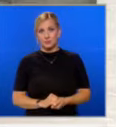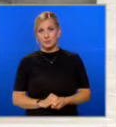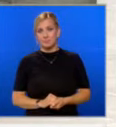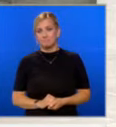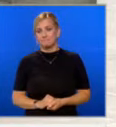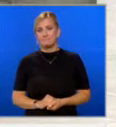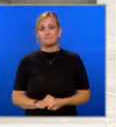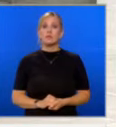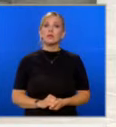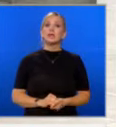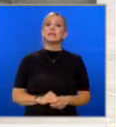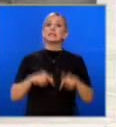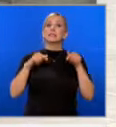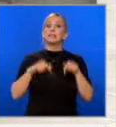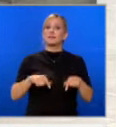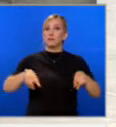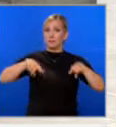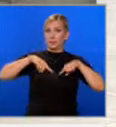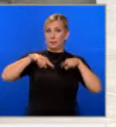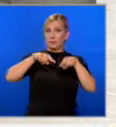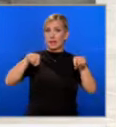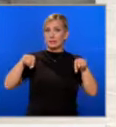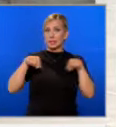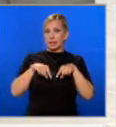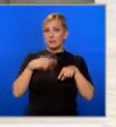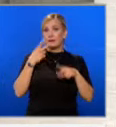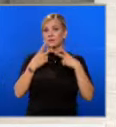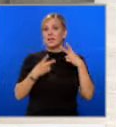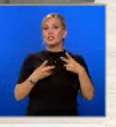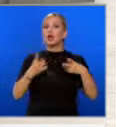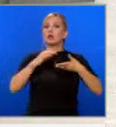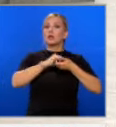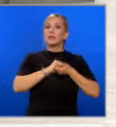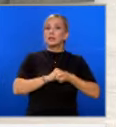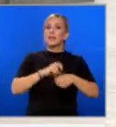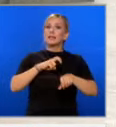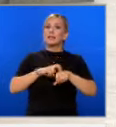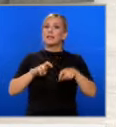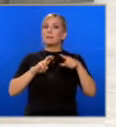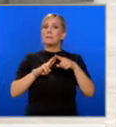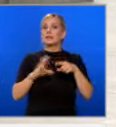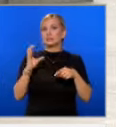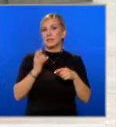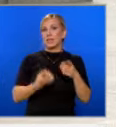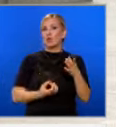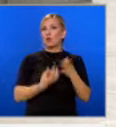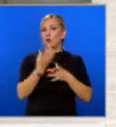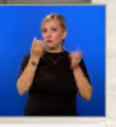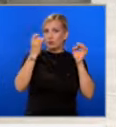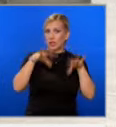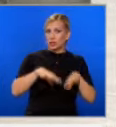Добър вечер. Днес в съдемната зала се оказва, че коалицията Движение за права и свободи ново начало е